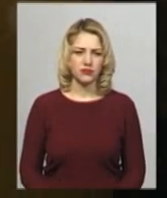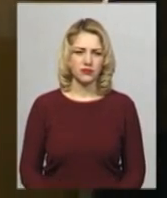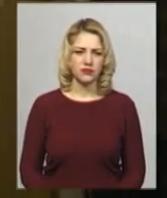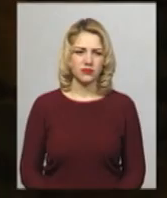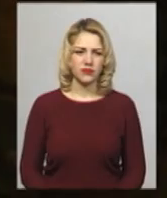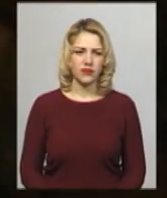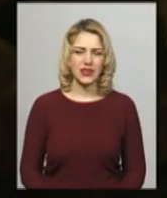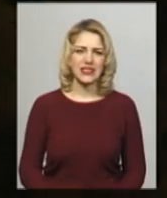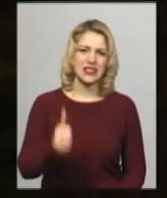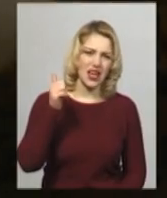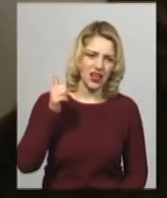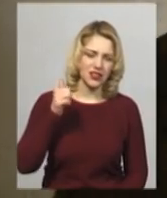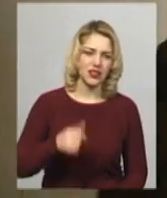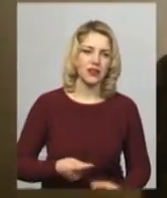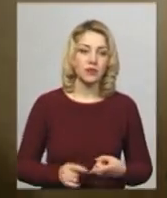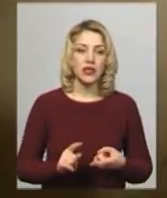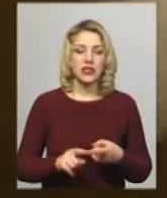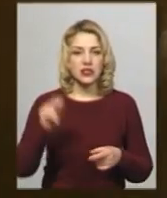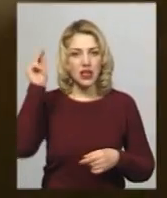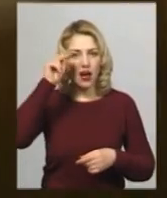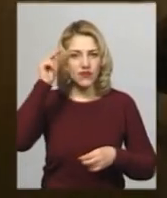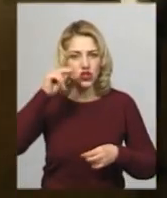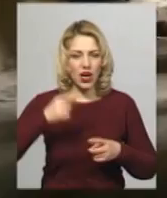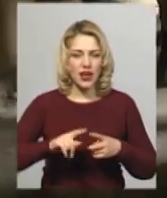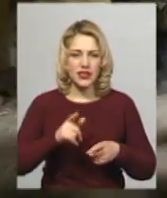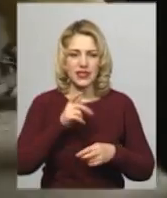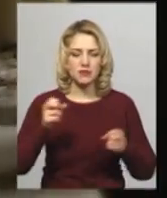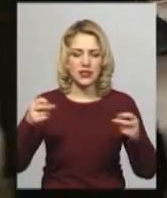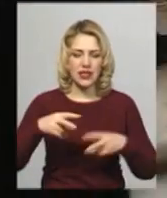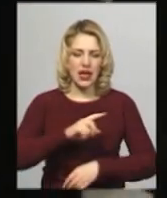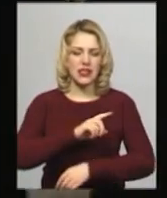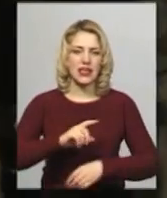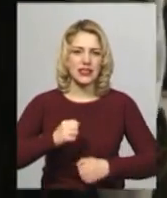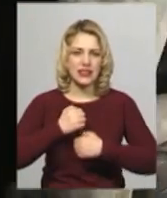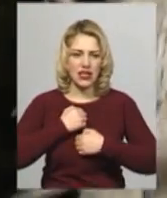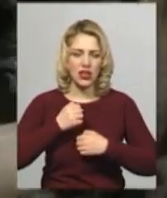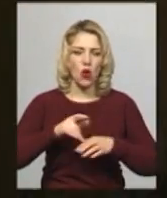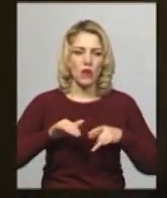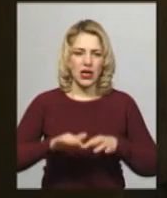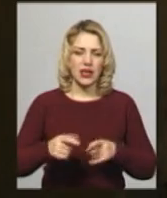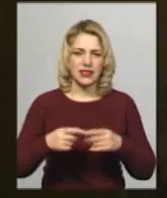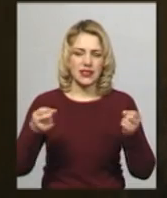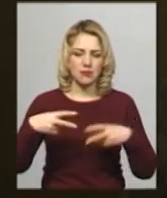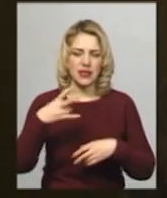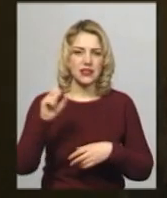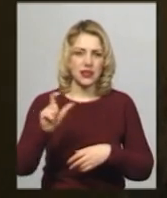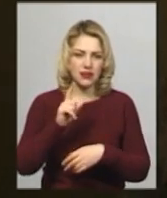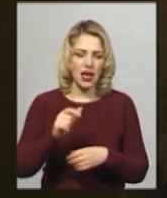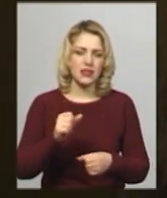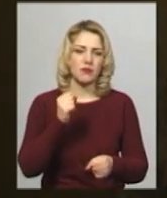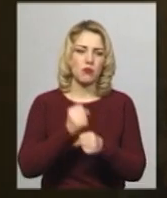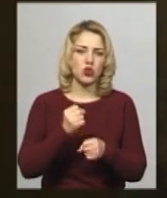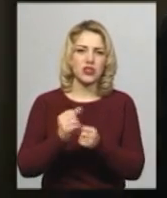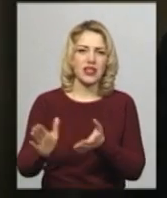Це навчання бійців сил спеціальних операцій під керівництвом інструкторів НАТО. Сьогодні спецпризначенці відпрацьовують зачистку